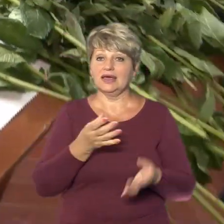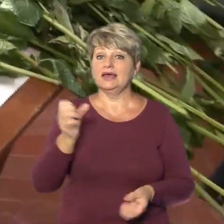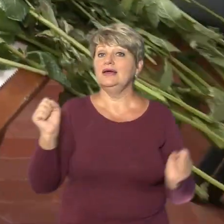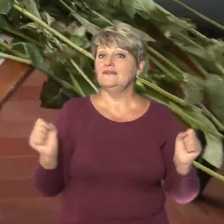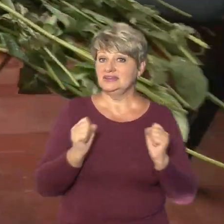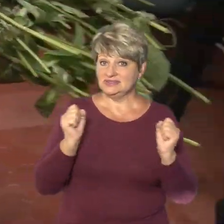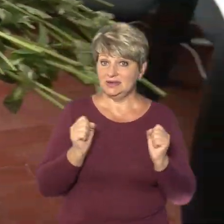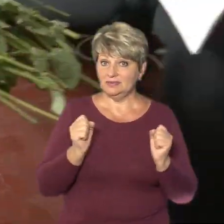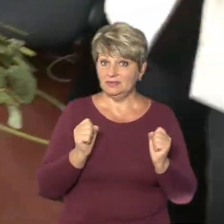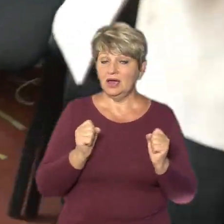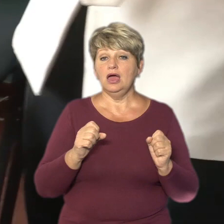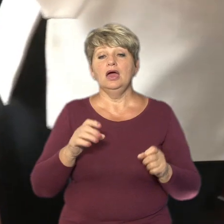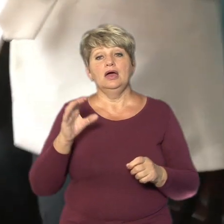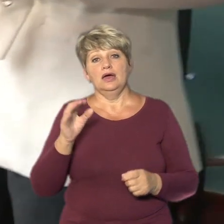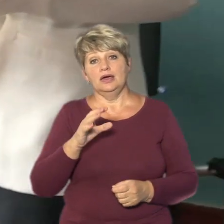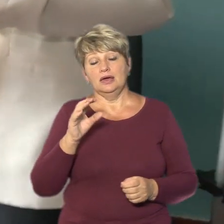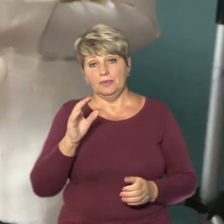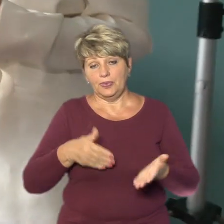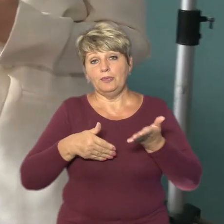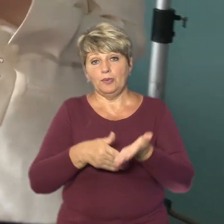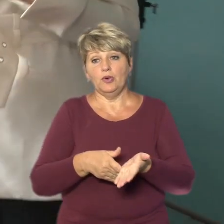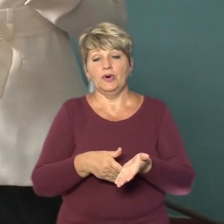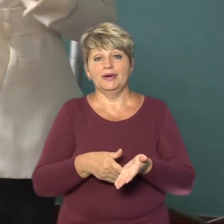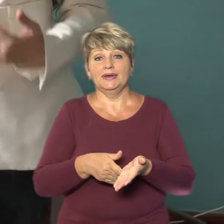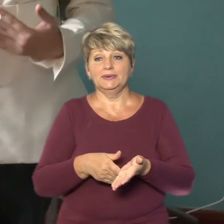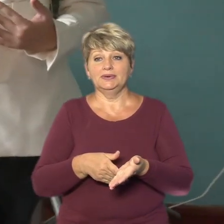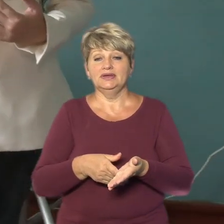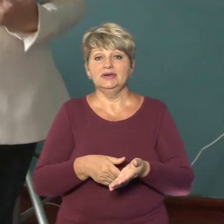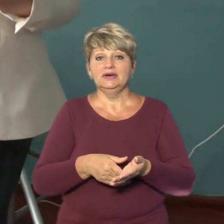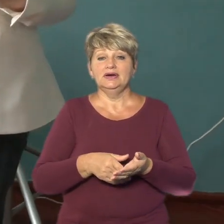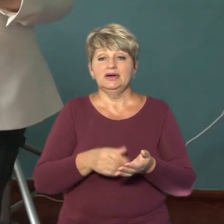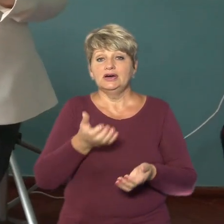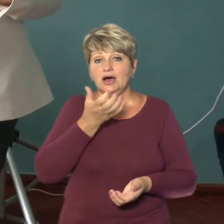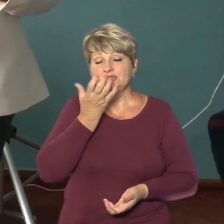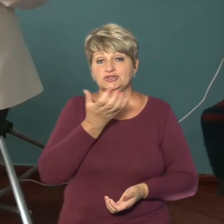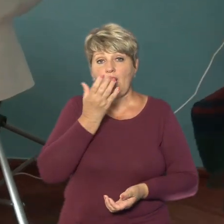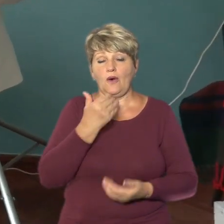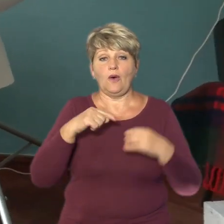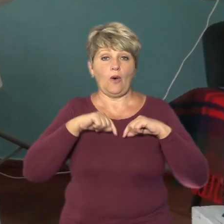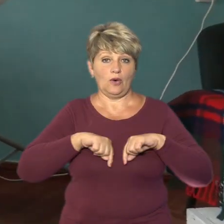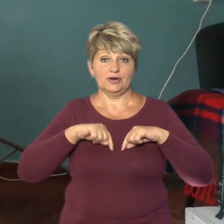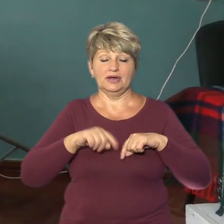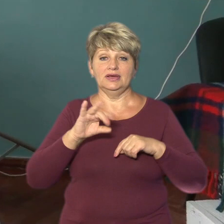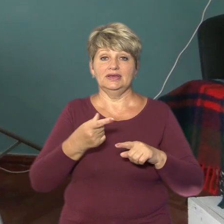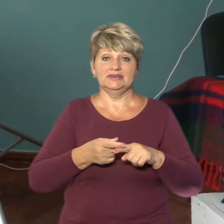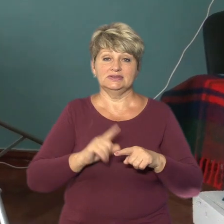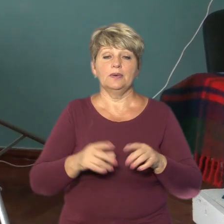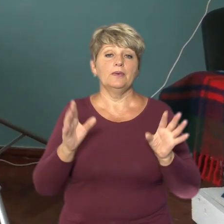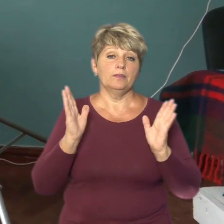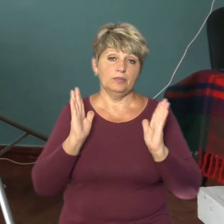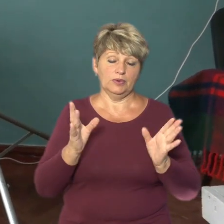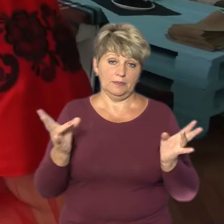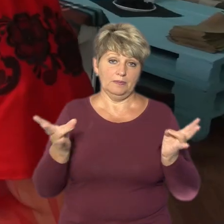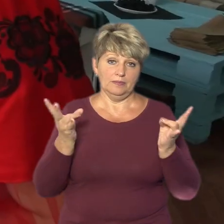і в холодні пори допомагають зігрітися. І це дуже скоро потрібно буде